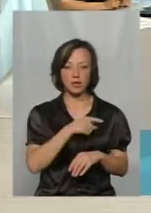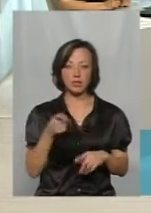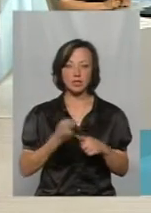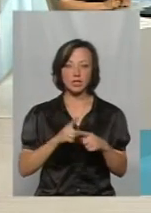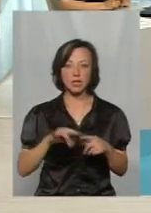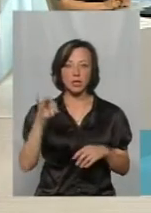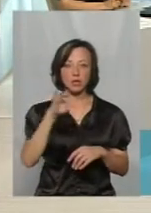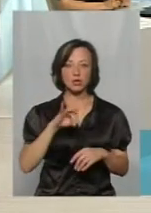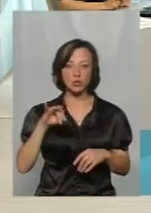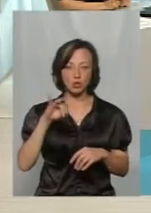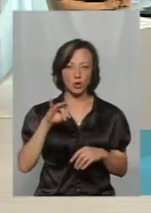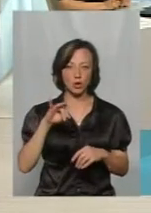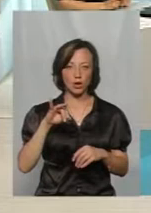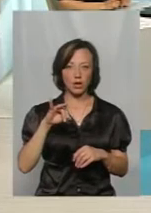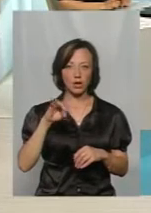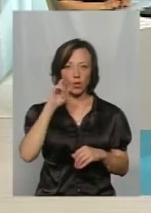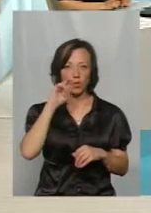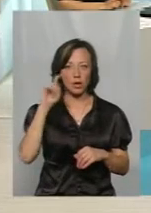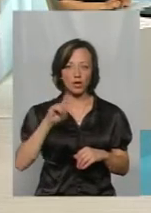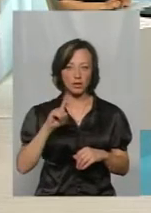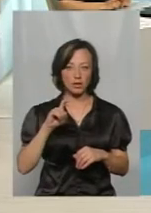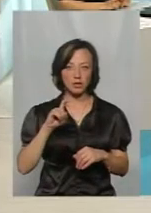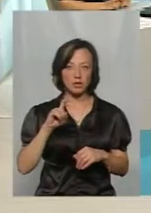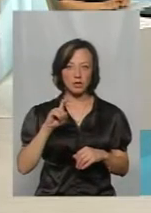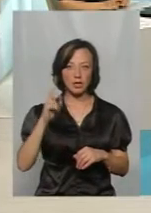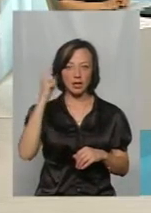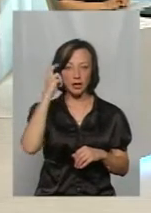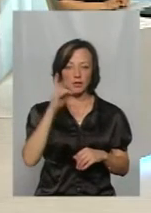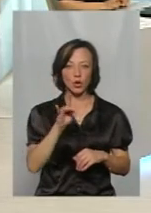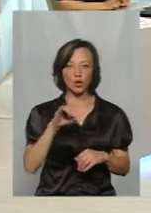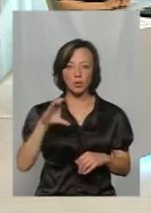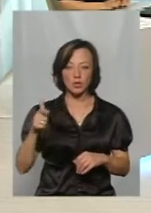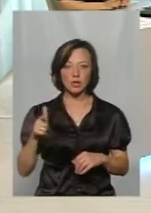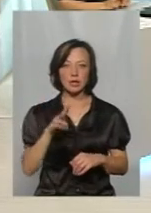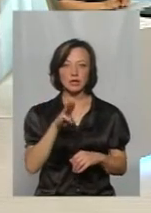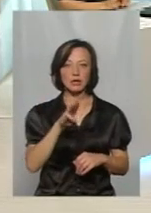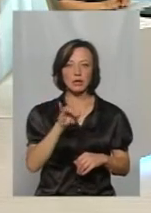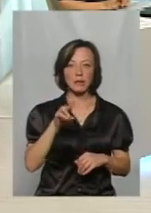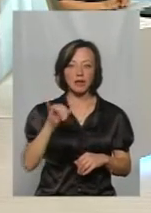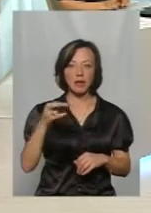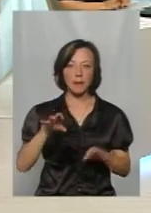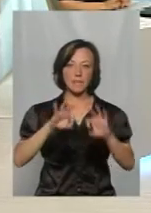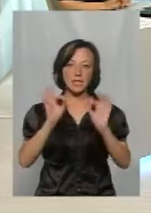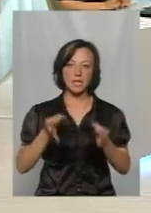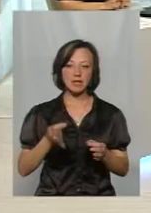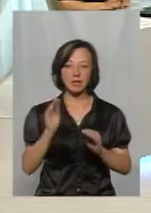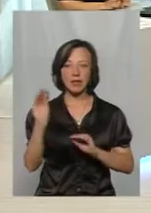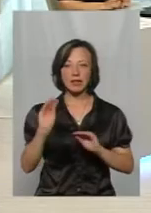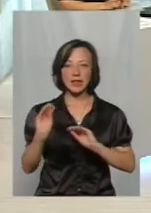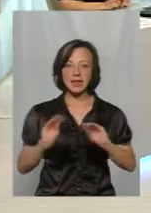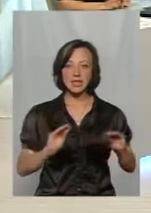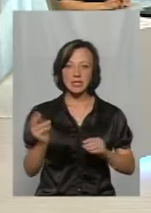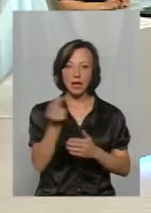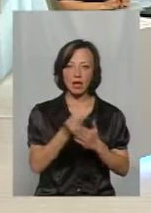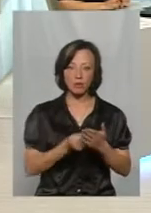історія України, безпосередньо Київської Русі, Трипільська культура, мистецтво, дизайн, малювання,